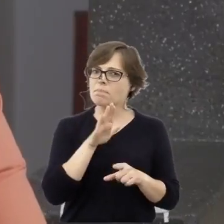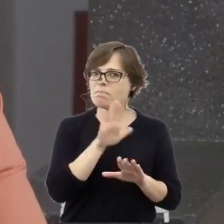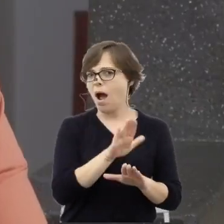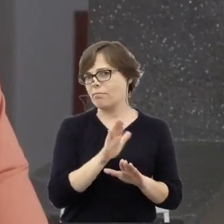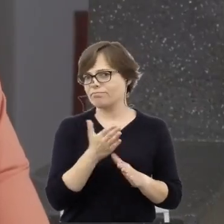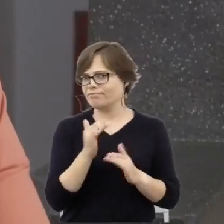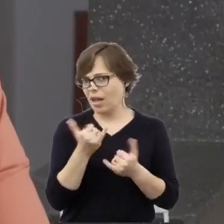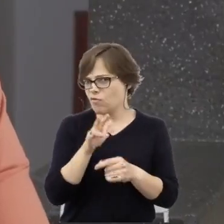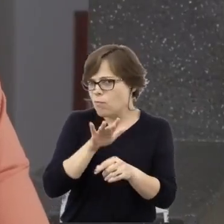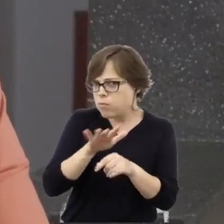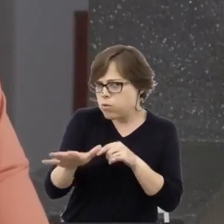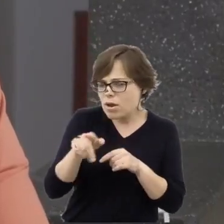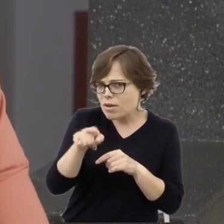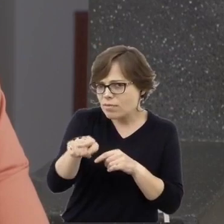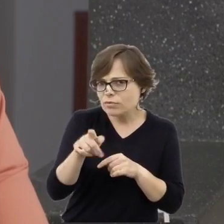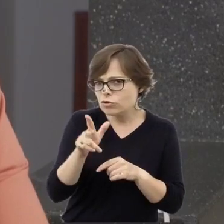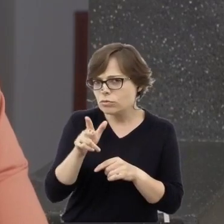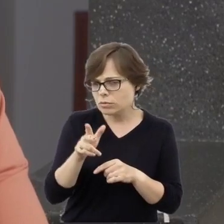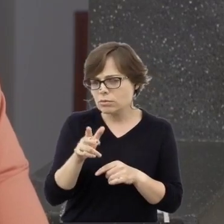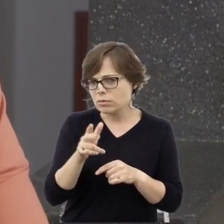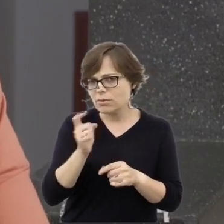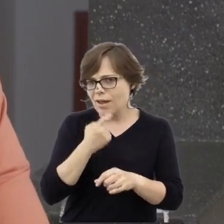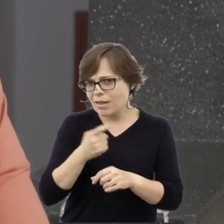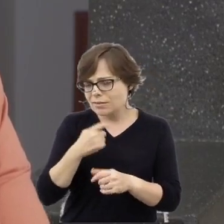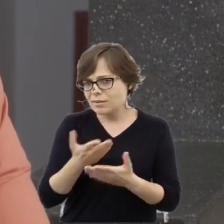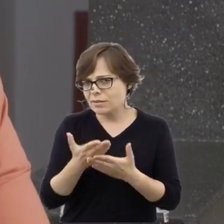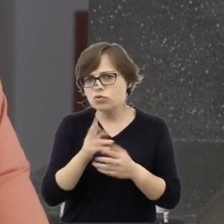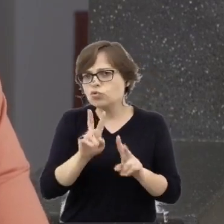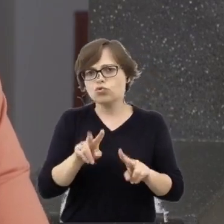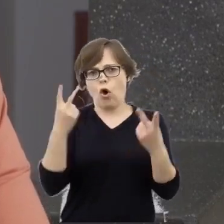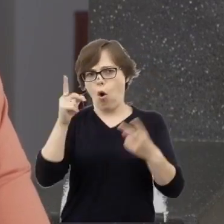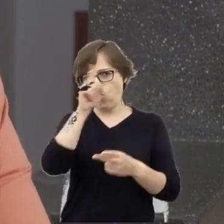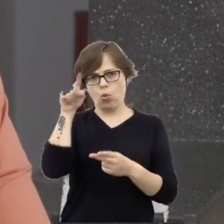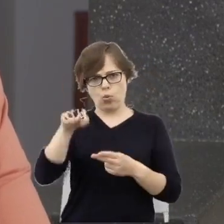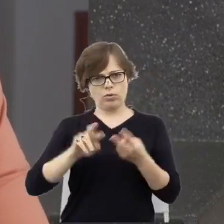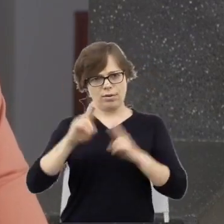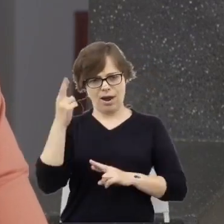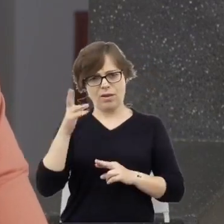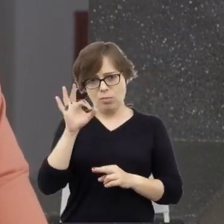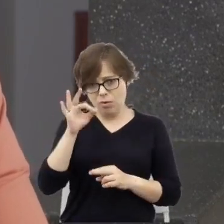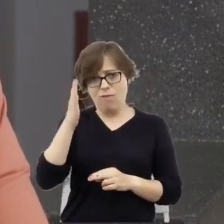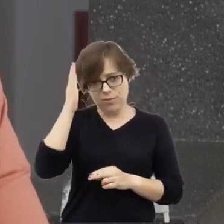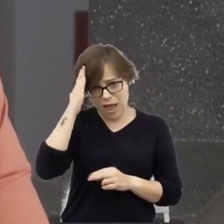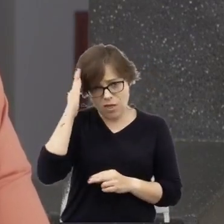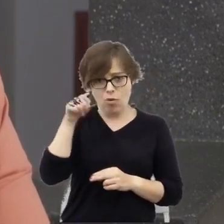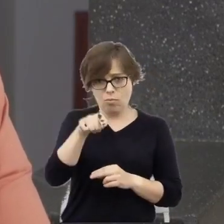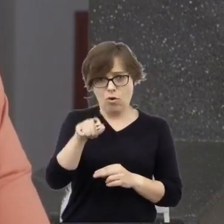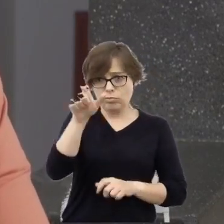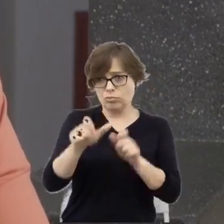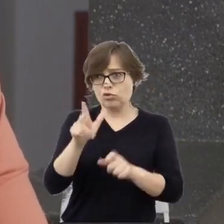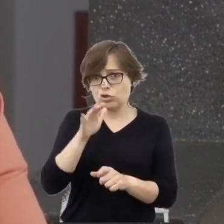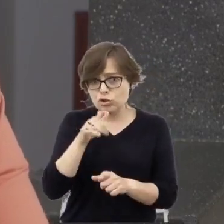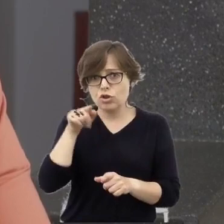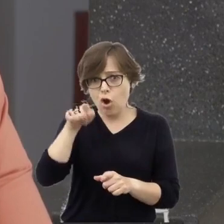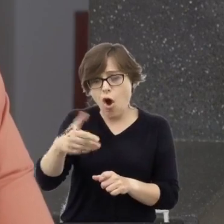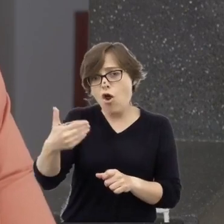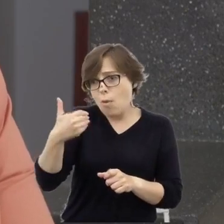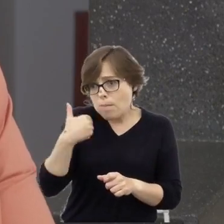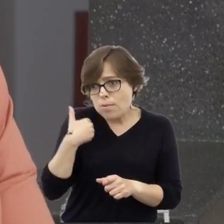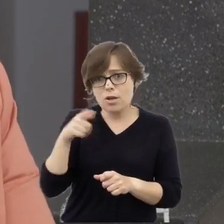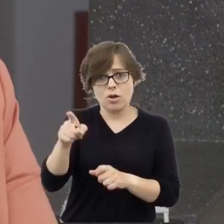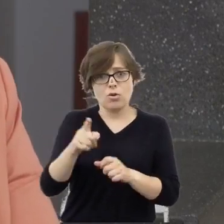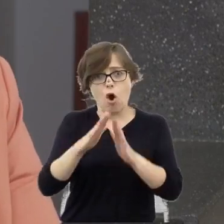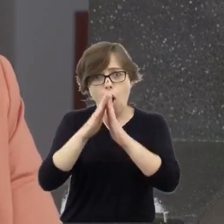właściwie brały się takie reakcje? Przecież było wiadomo, że to są osoby, które jednak przeszły piekło